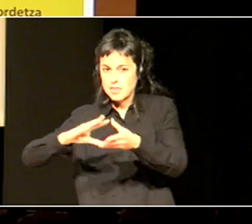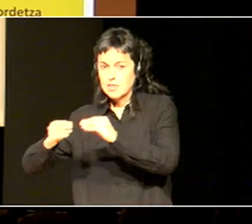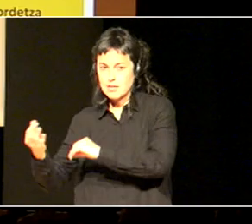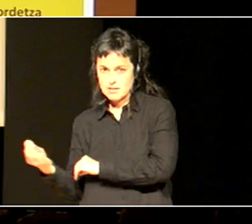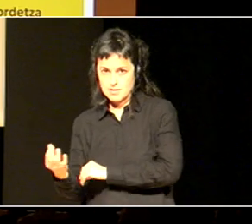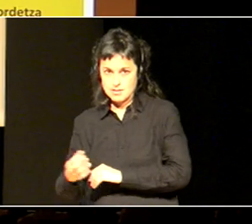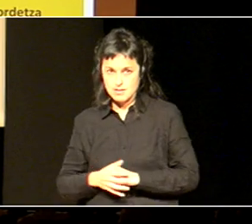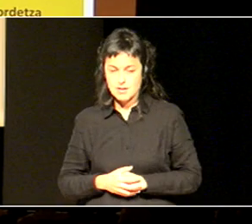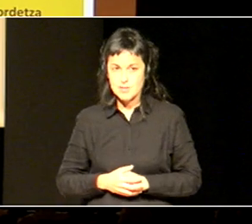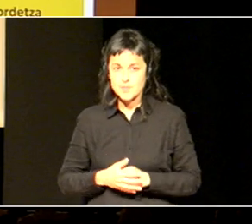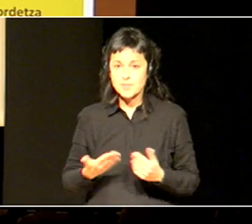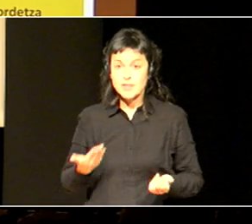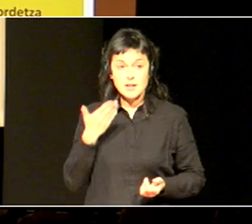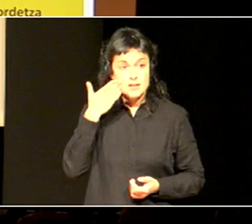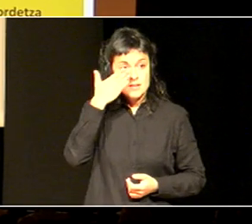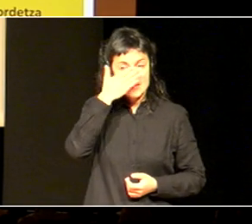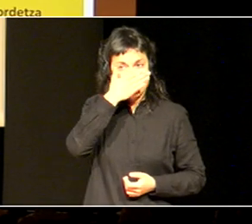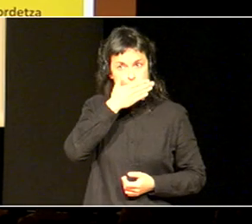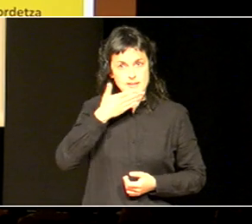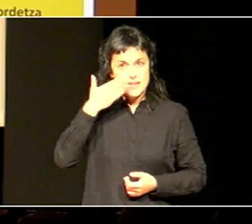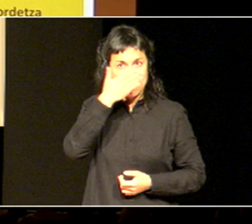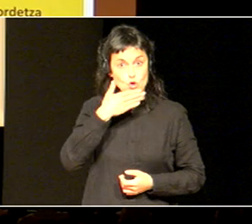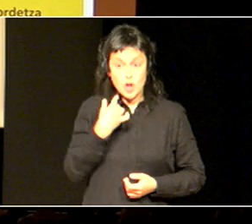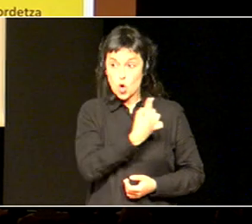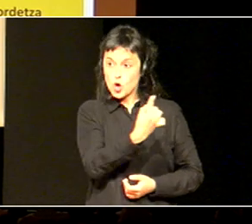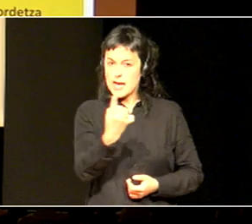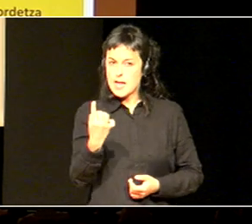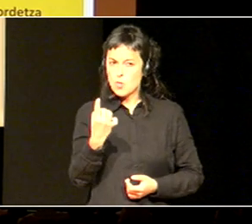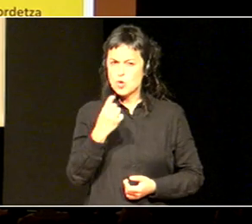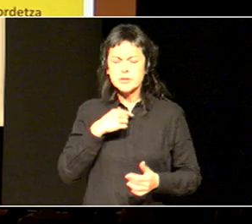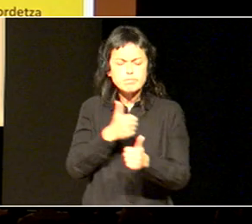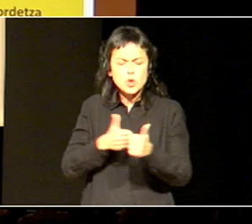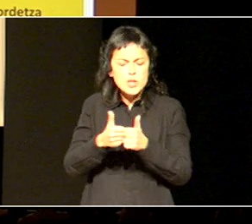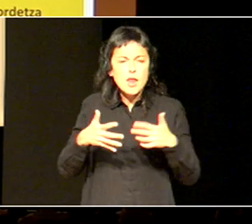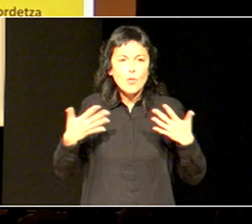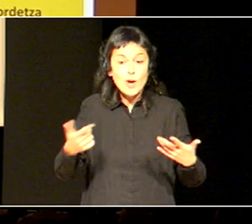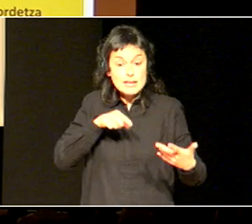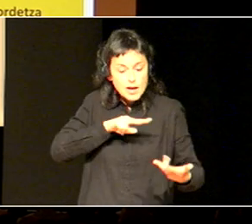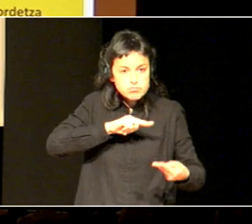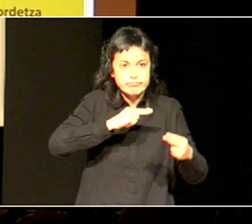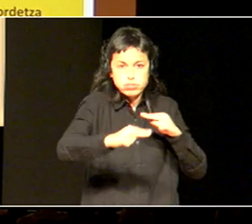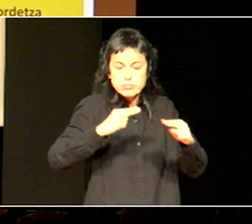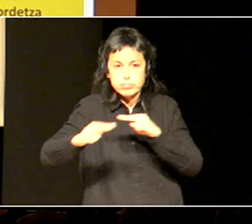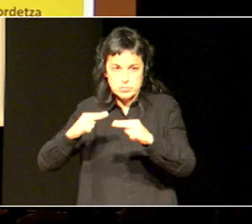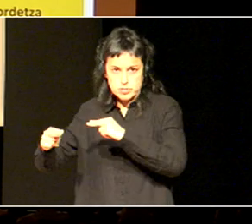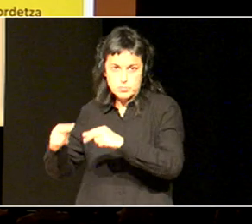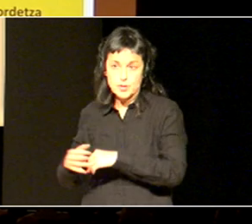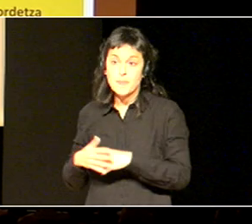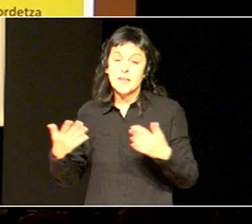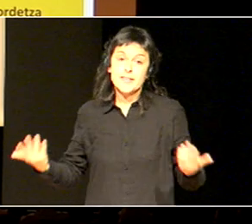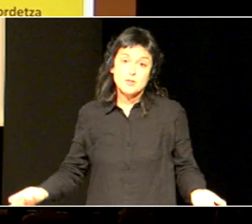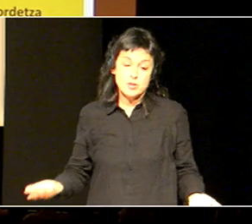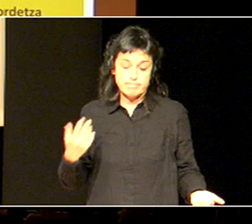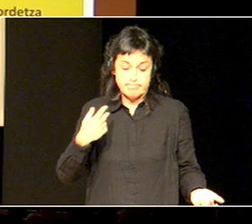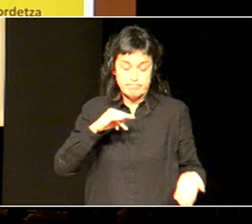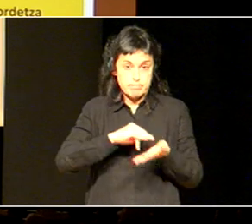sentitzen, dan, dan, lentazunei, erantzuna, emoten, ez dago besterik, hor duan, planak, balio garriak izango